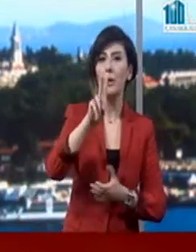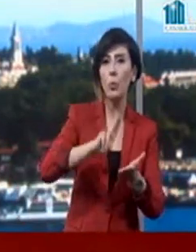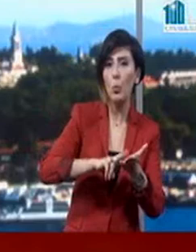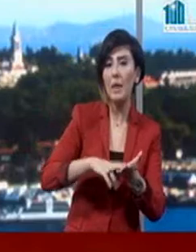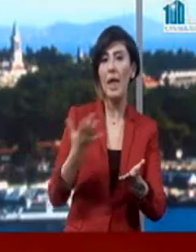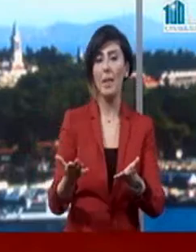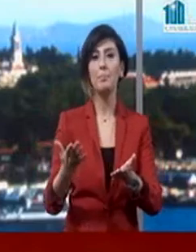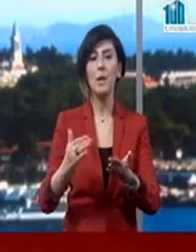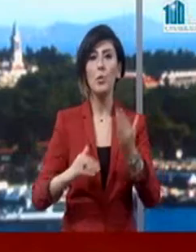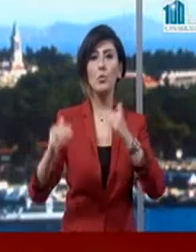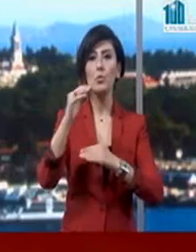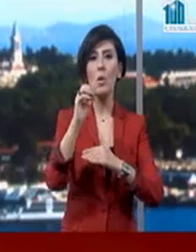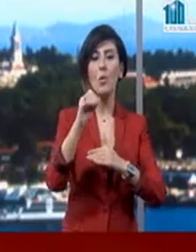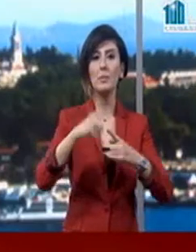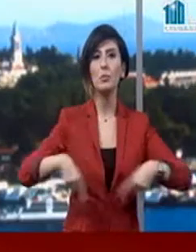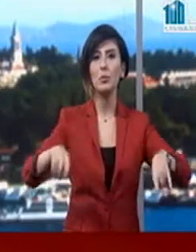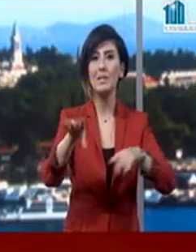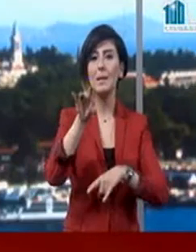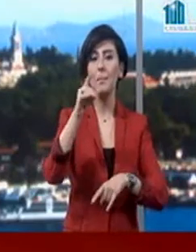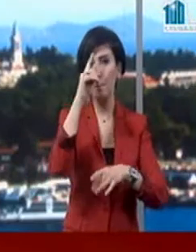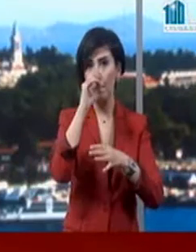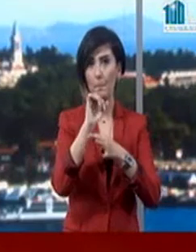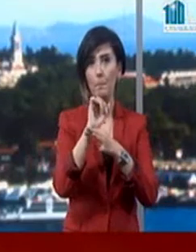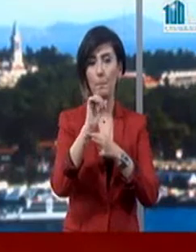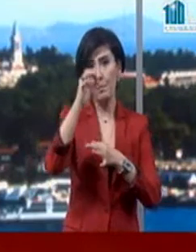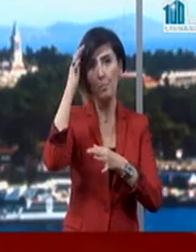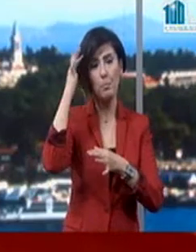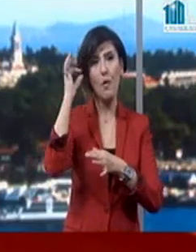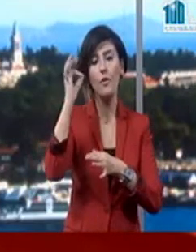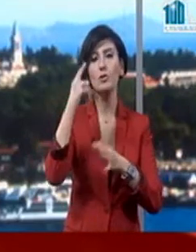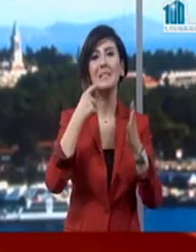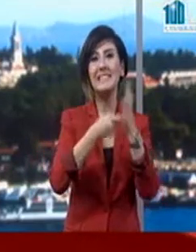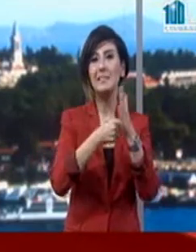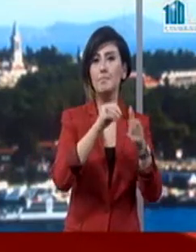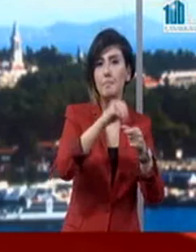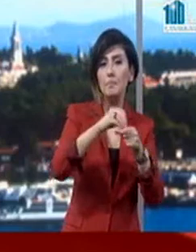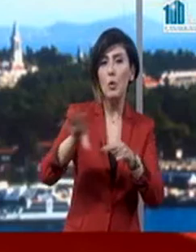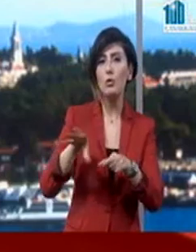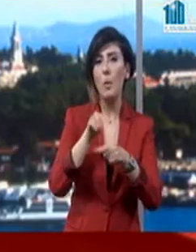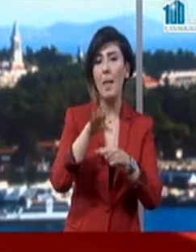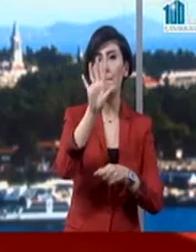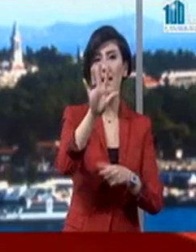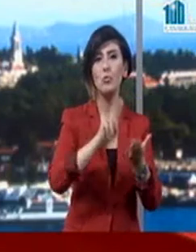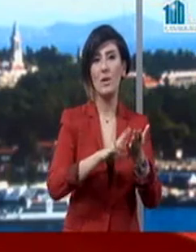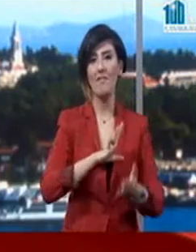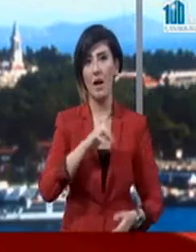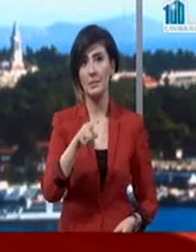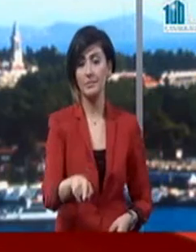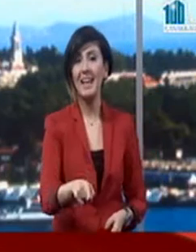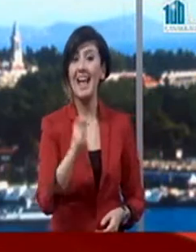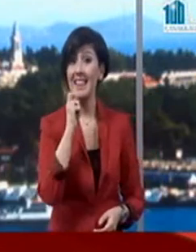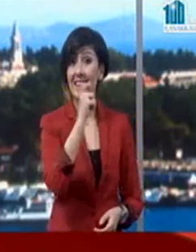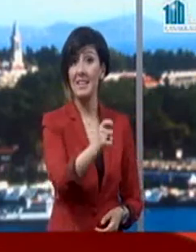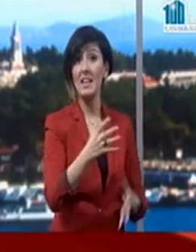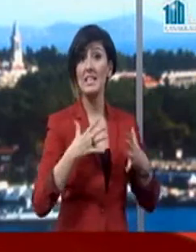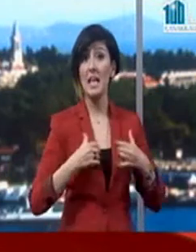ile Yüksek Öğretim Kurulu tarafından seçilen profesör unvanına sahip bir isim olmak üzere toplam 5 üyeden oluşacak. Teklifle